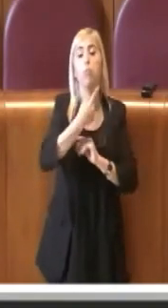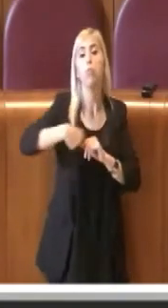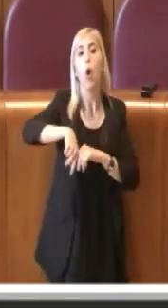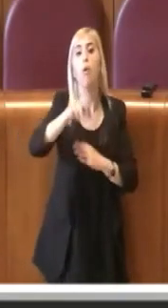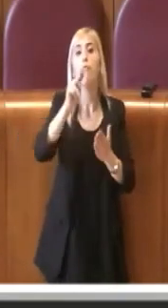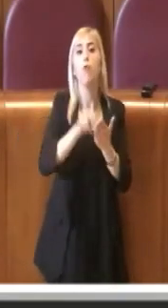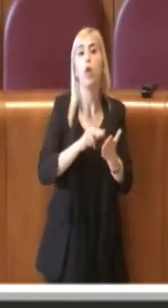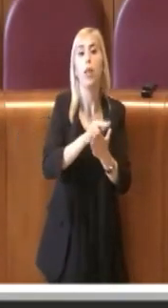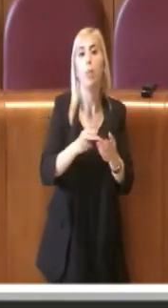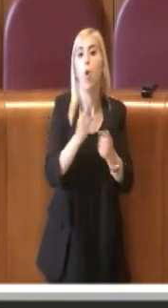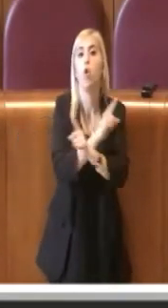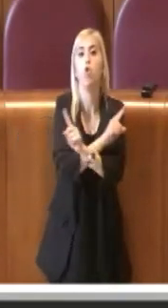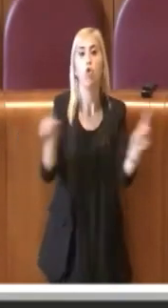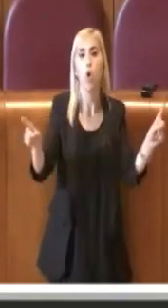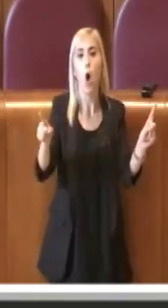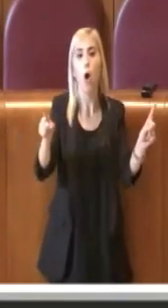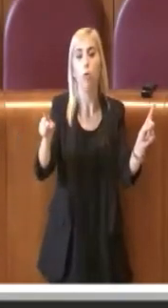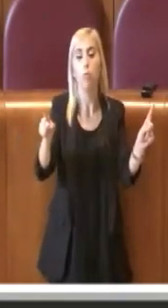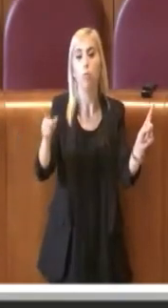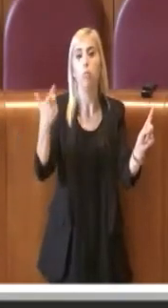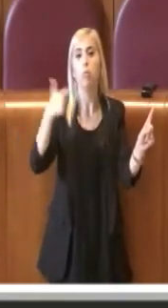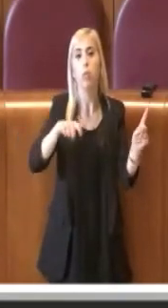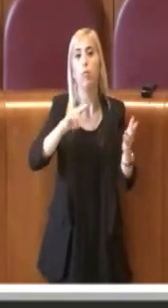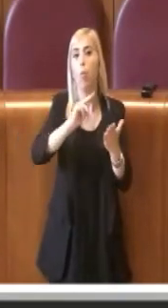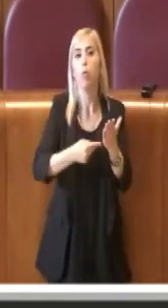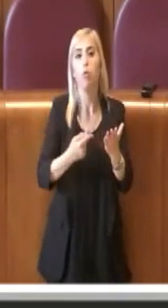no convintamente contro questa mozione. Grazie.